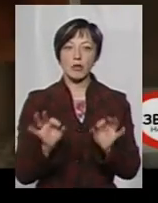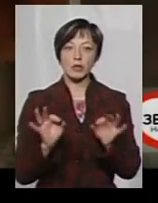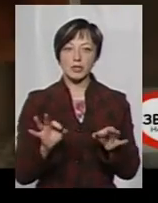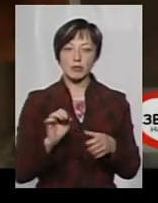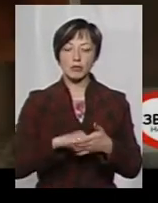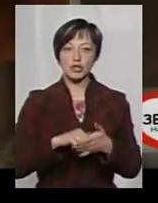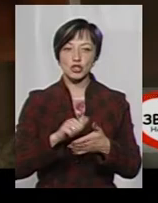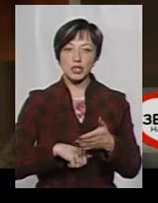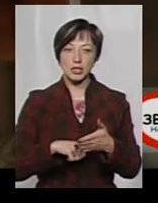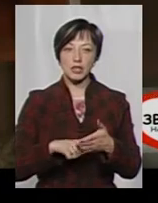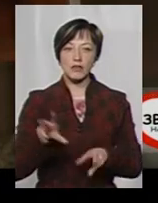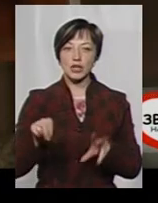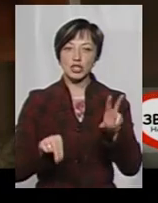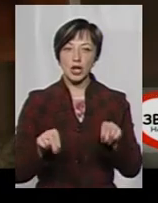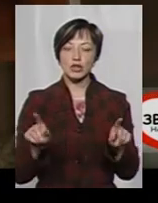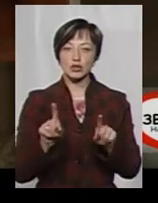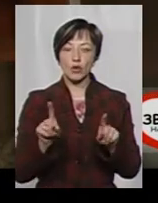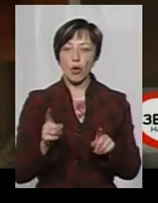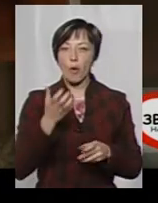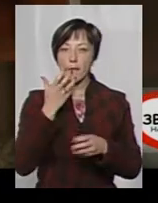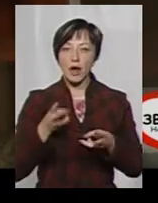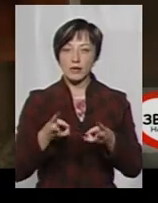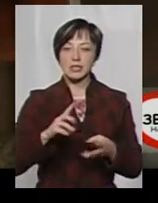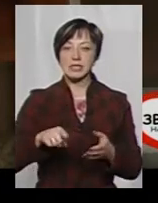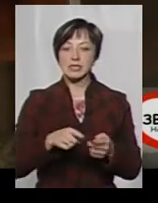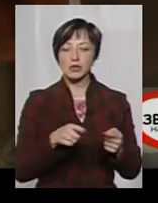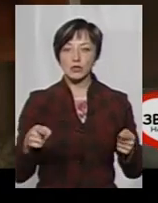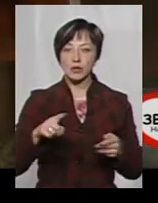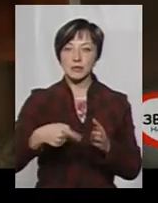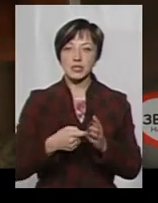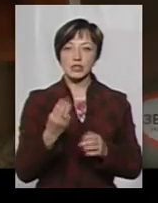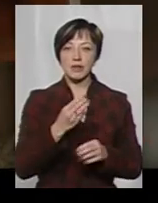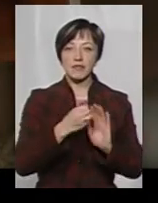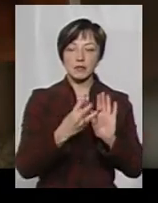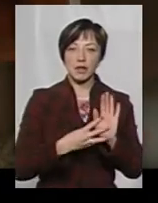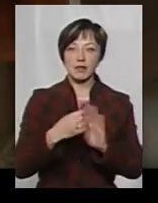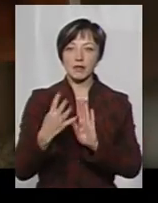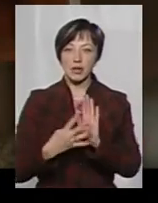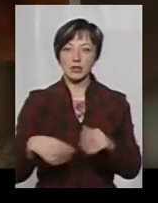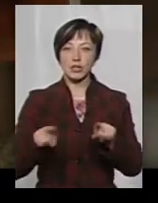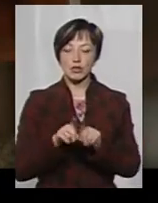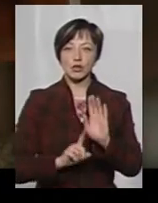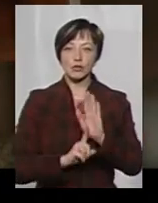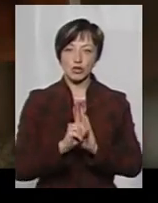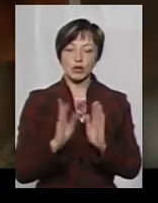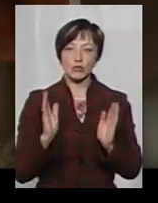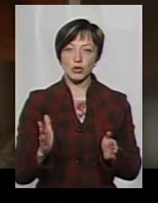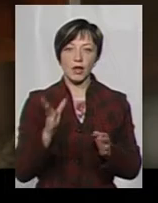причини, скажімо так, вважати, що опальний сезон місті «Шепетівка» 2018-2019 року теж буде розпочати